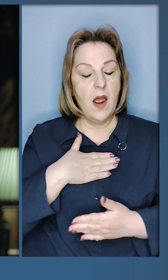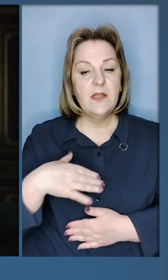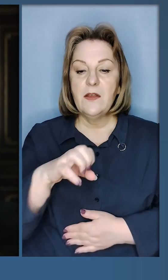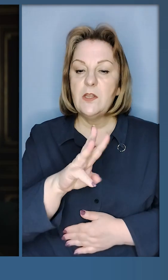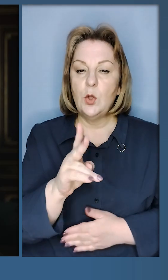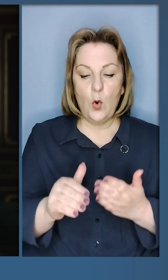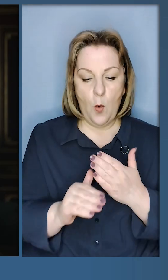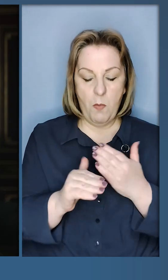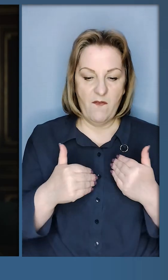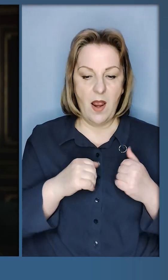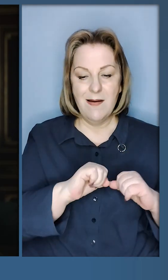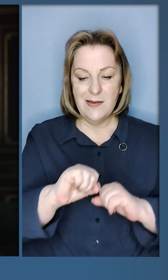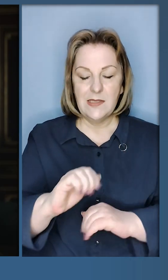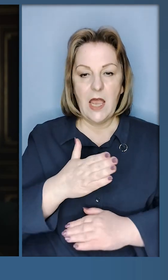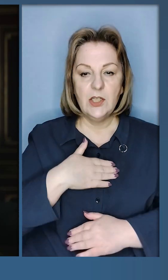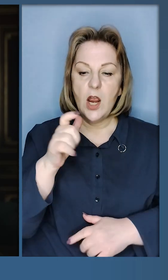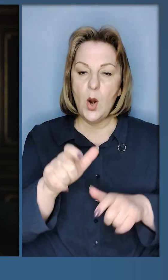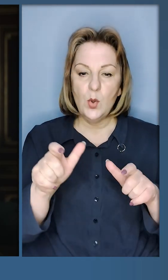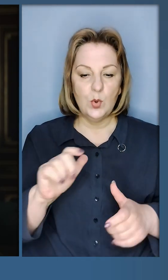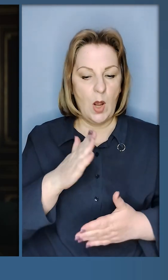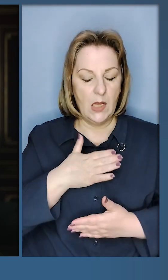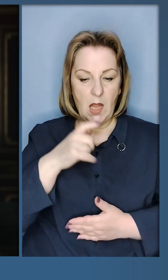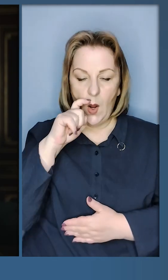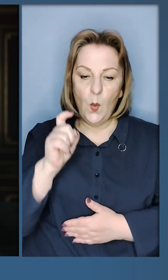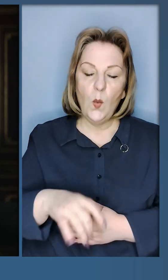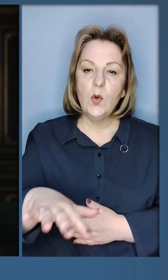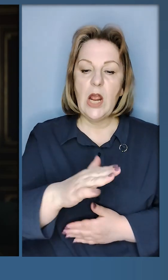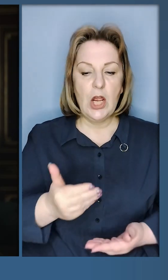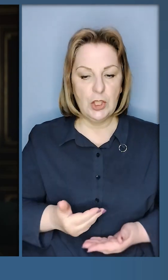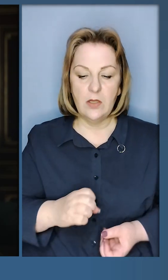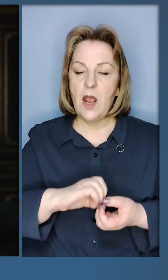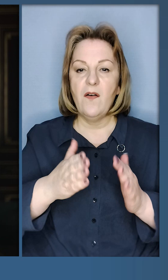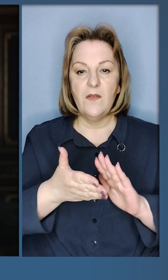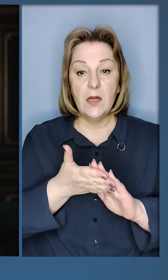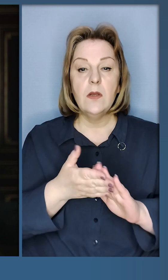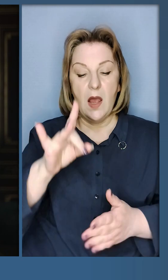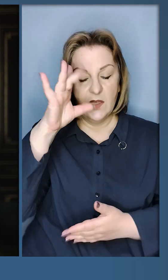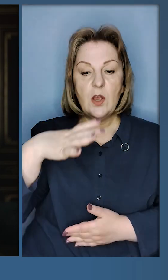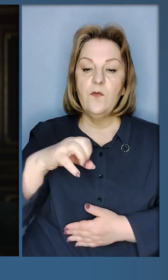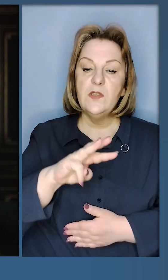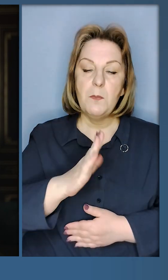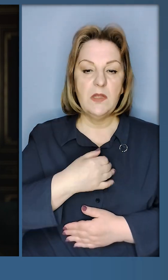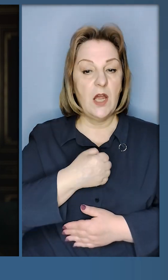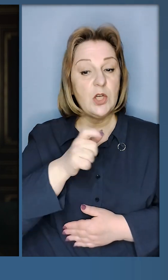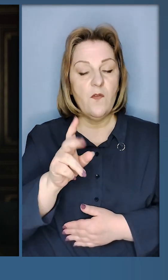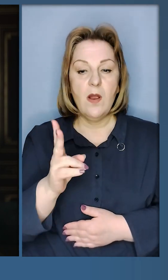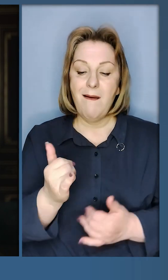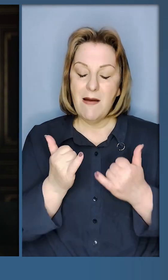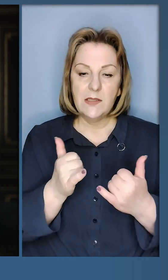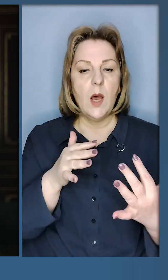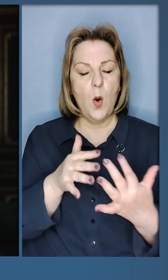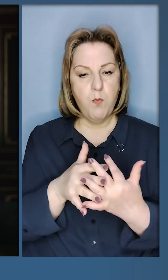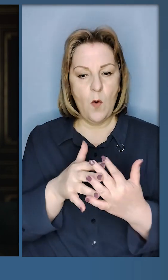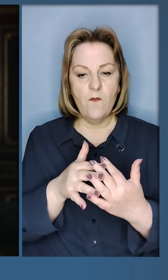безпеки. Дякую усім, хто допомагає нам захищати наших людей, нашу Україну і життя в цілому. Слава